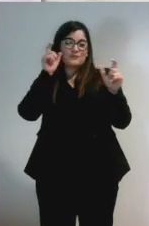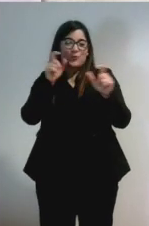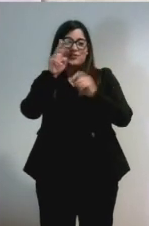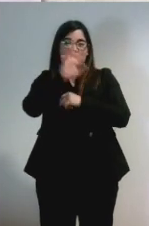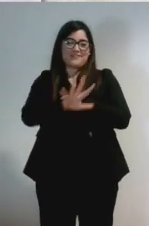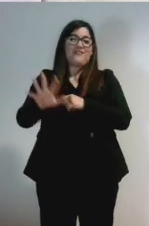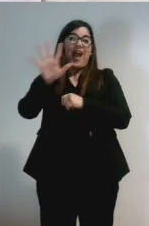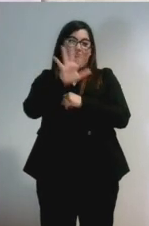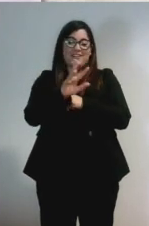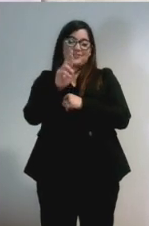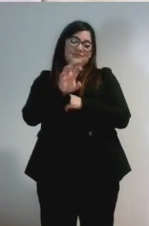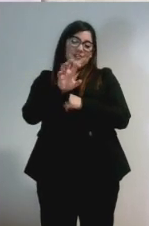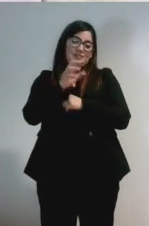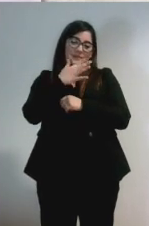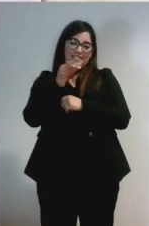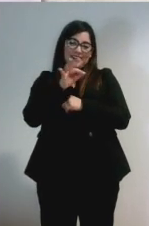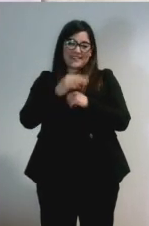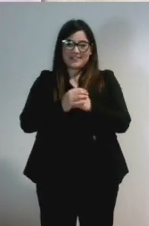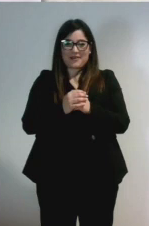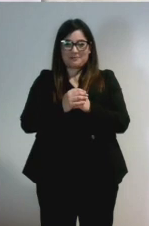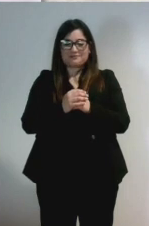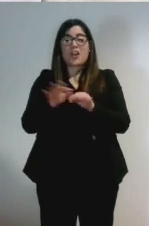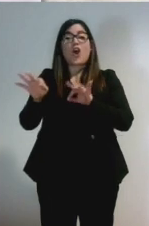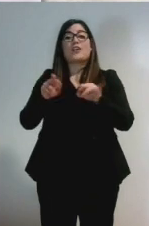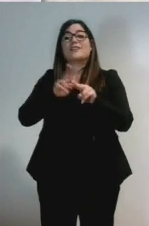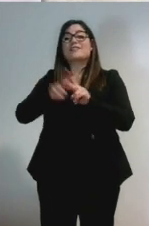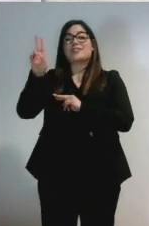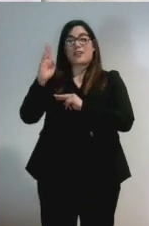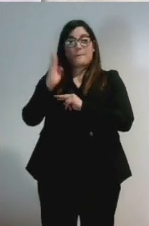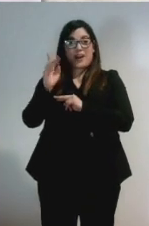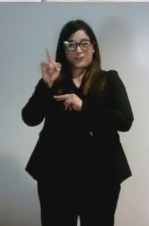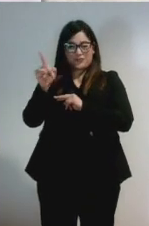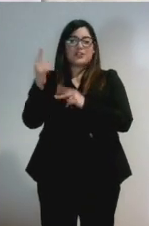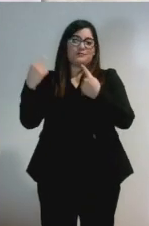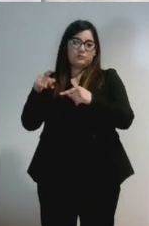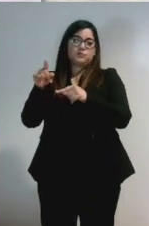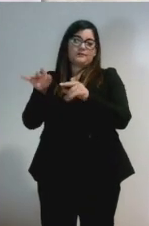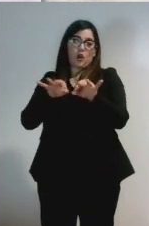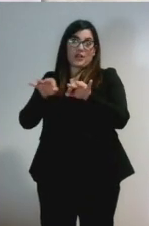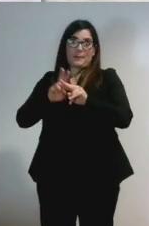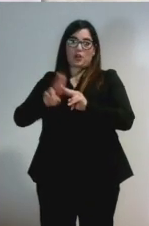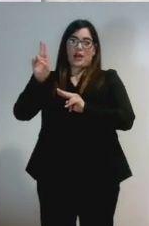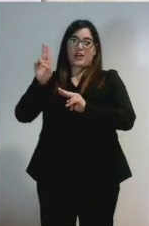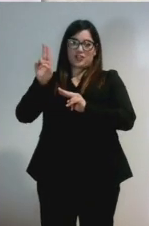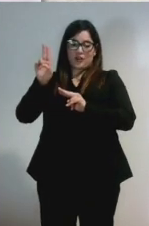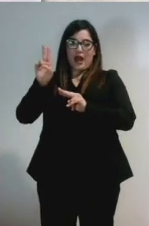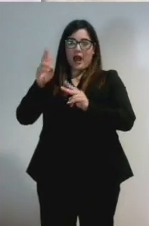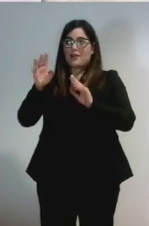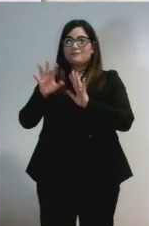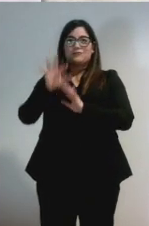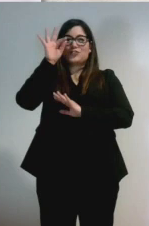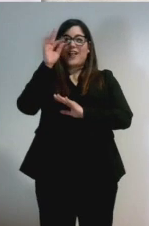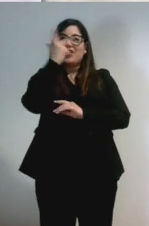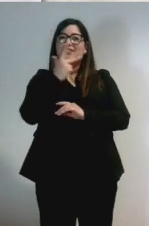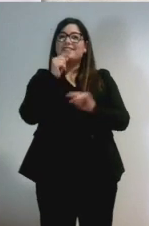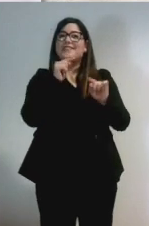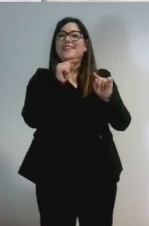Quando Luca Baroncini, il nostro coordinatore nazionale e il coordinamento nazionale hanno scelto il Veneto, quindi Treviso, quale